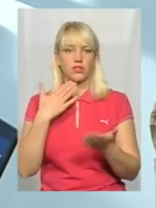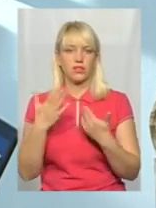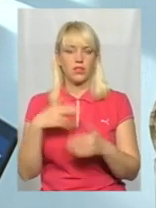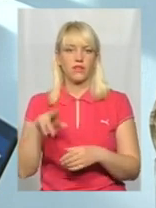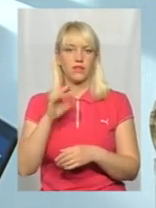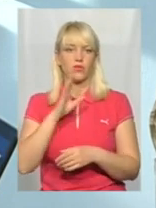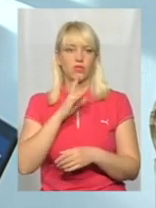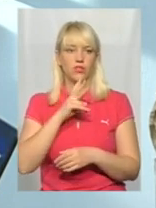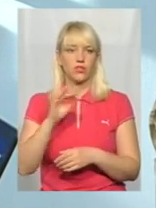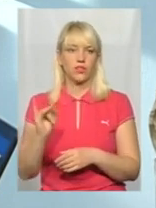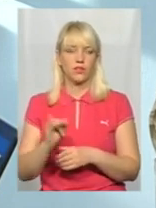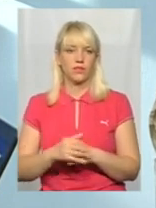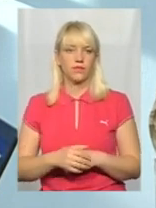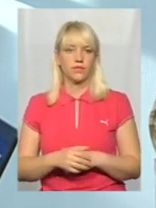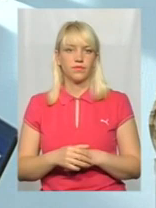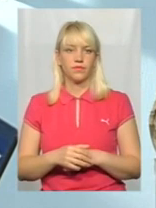до жінки.